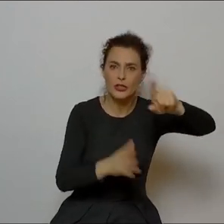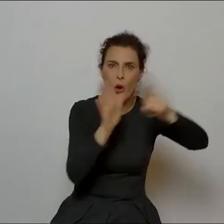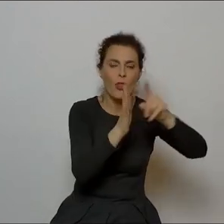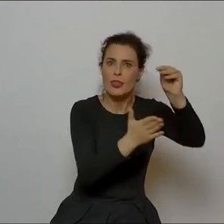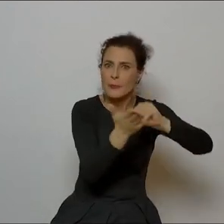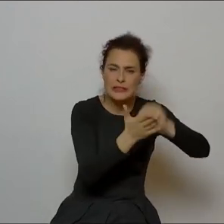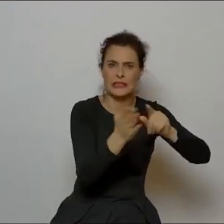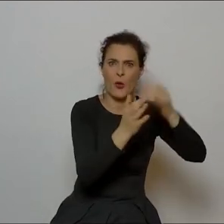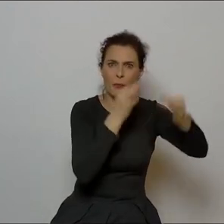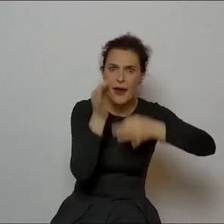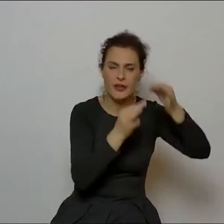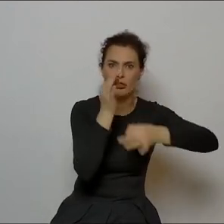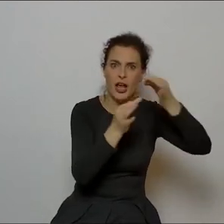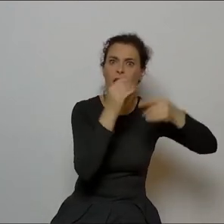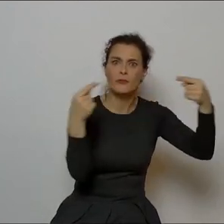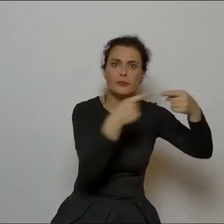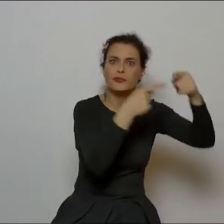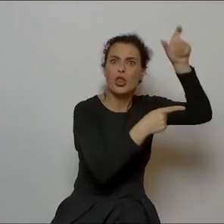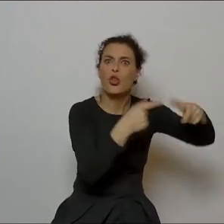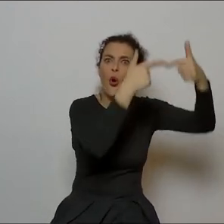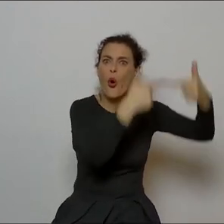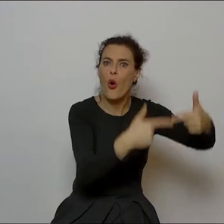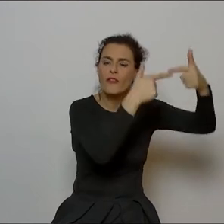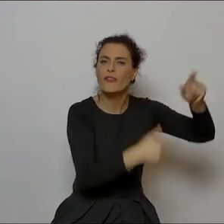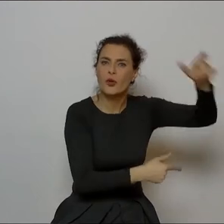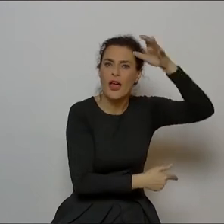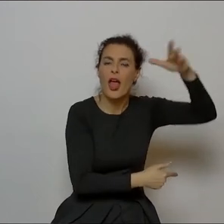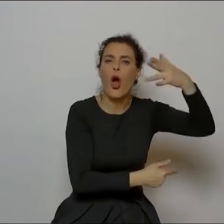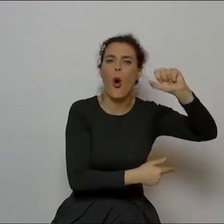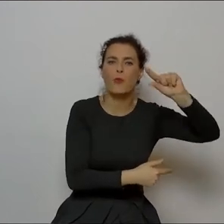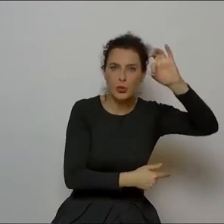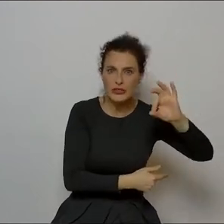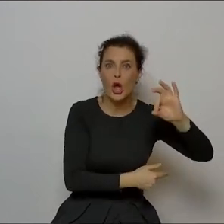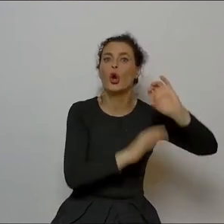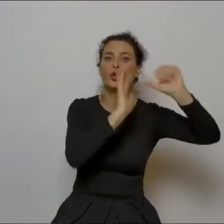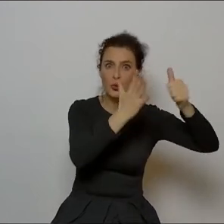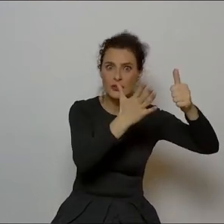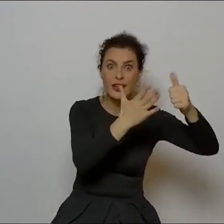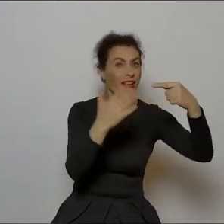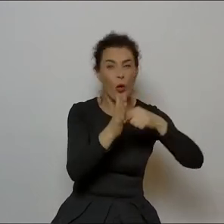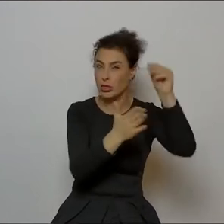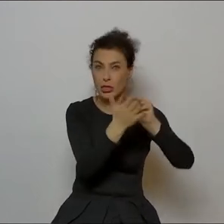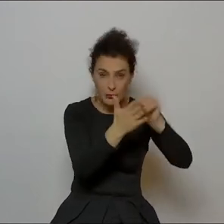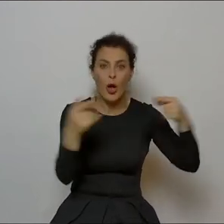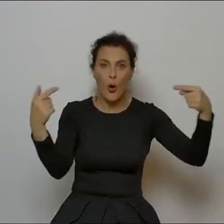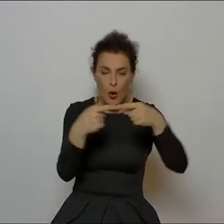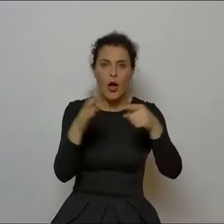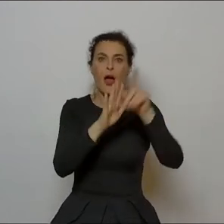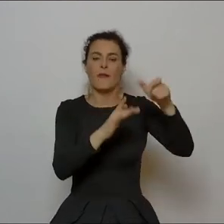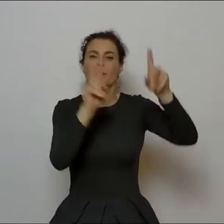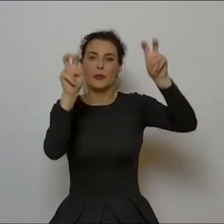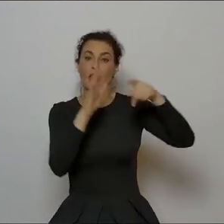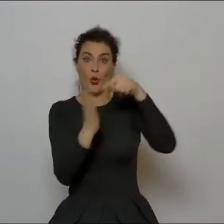pieśni do słów Norwida op. 6. I właściwie od tego cyklu pieśni do słów Norwida u